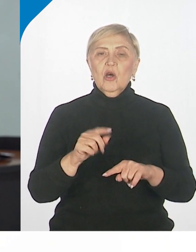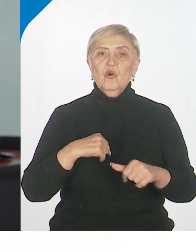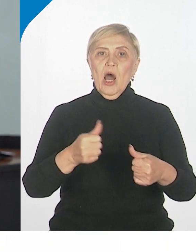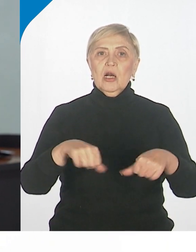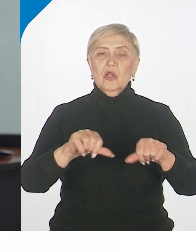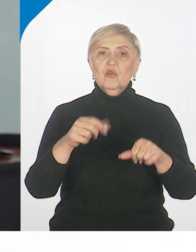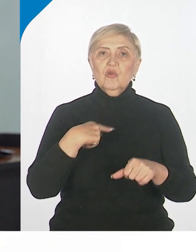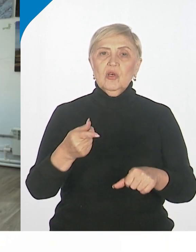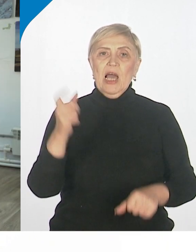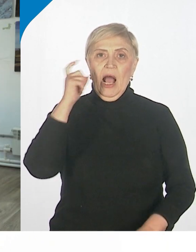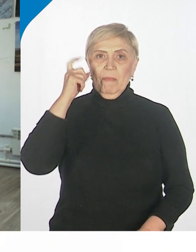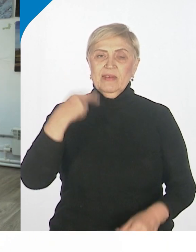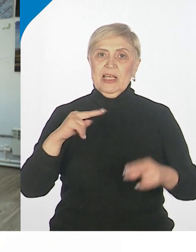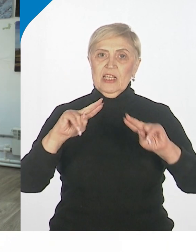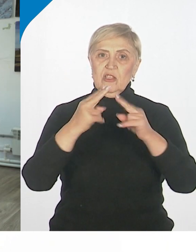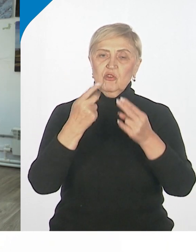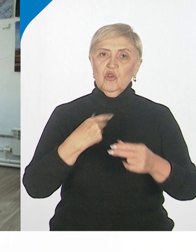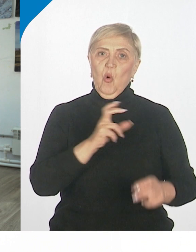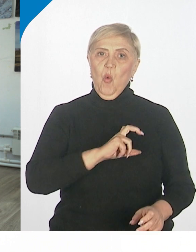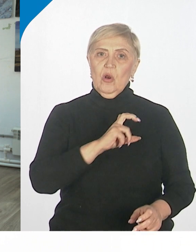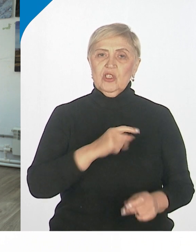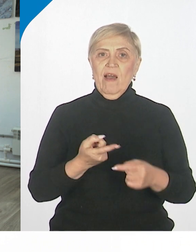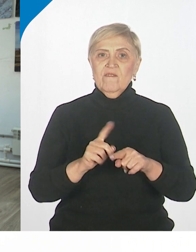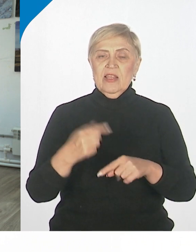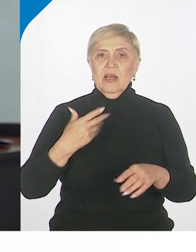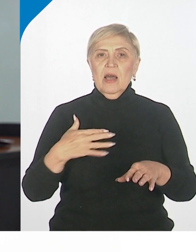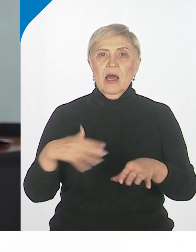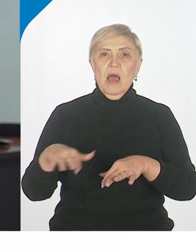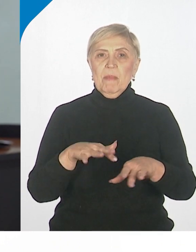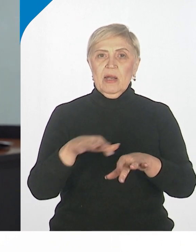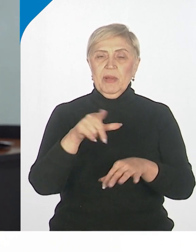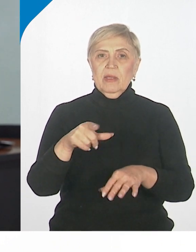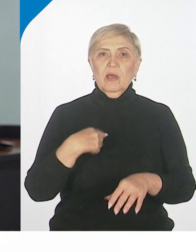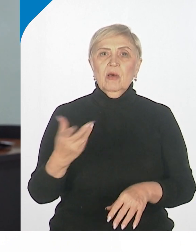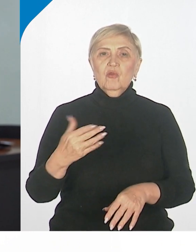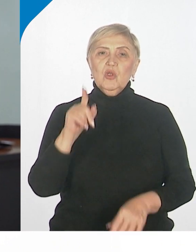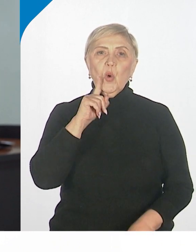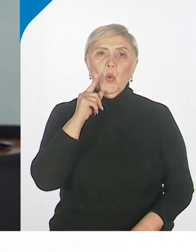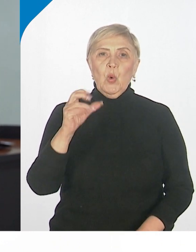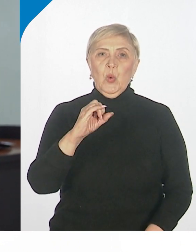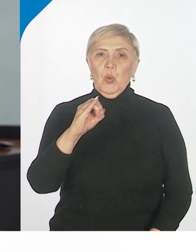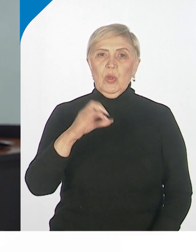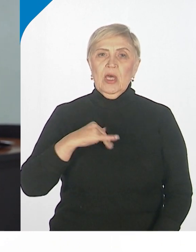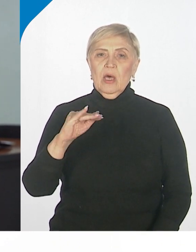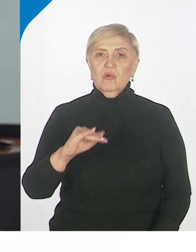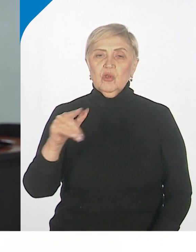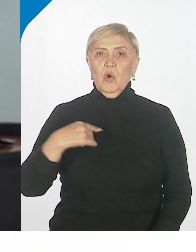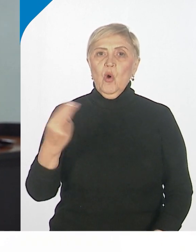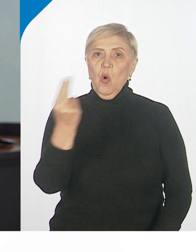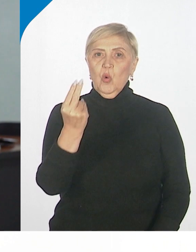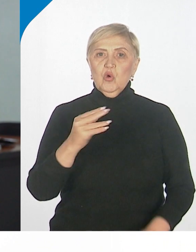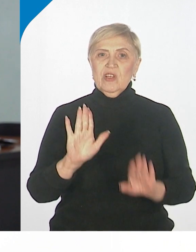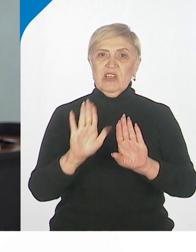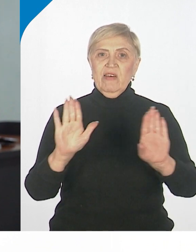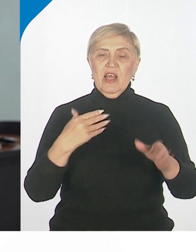Хабаровский технологический колледж и как правило вот именно на таких мероприятиях юные художники выставляют свои лучшие работы показывают